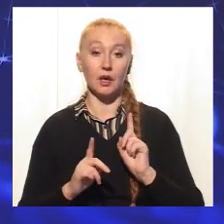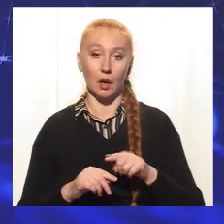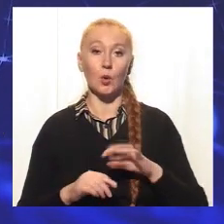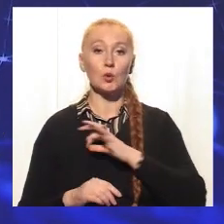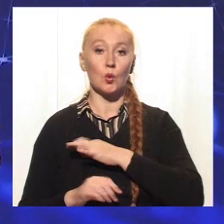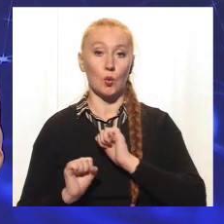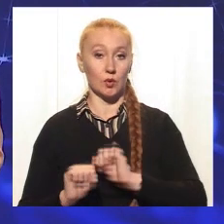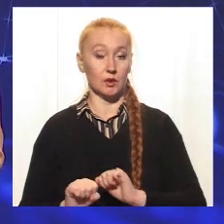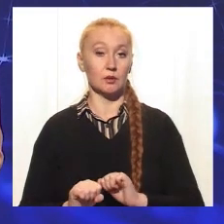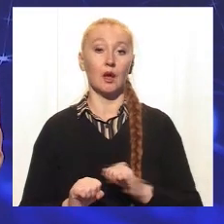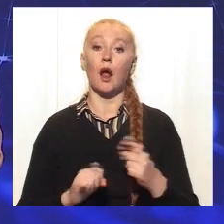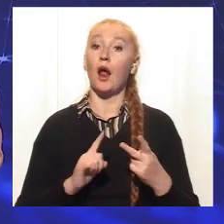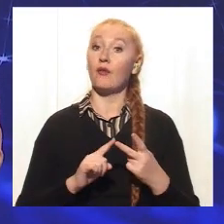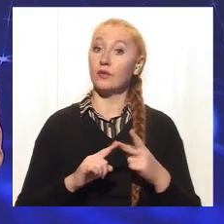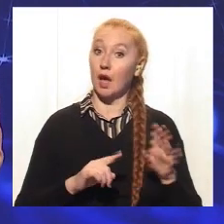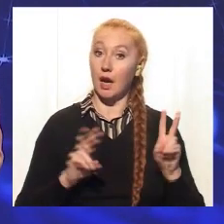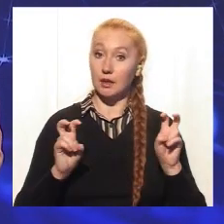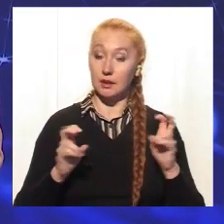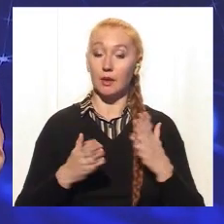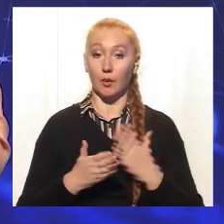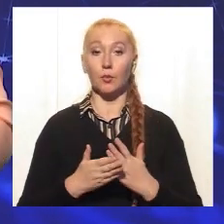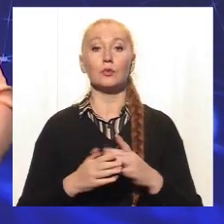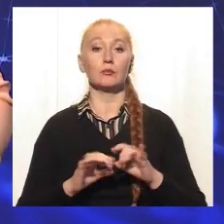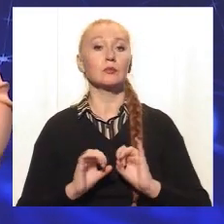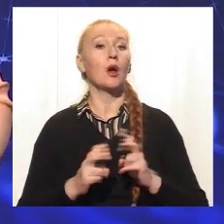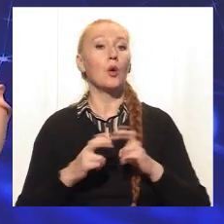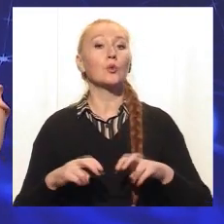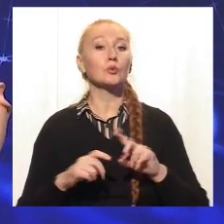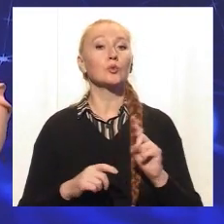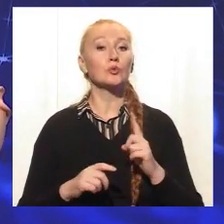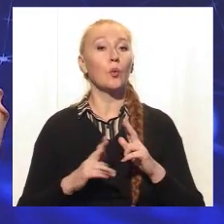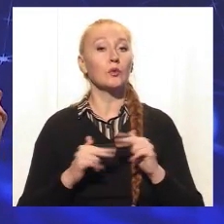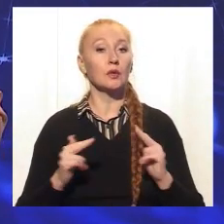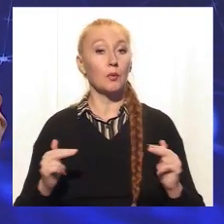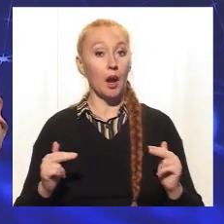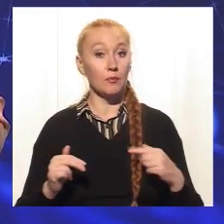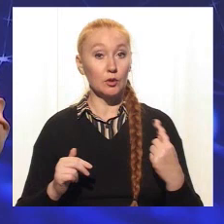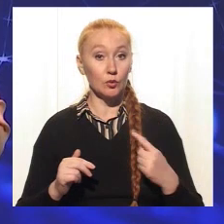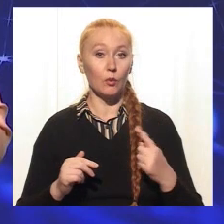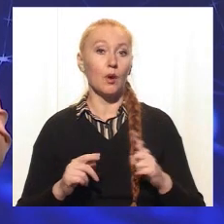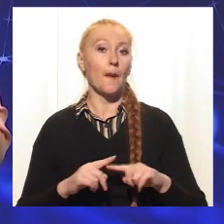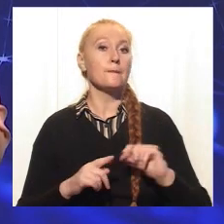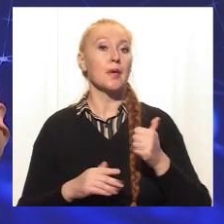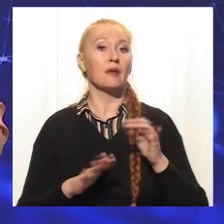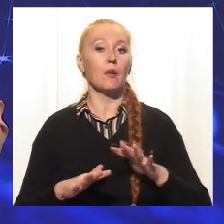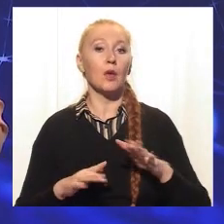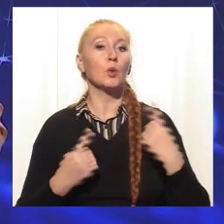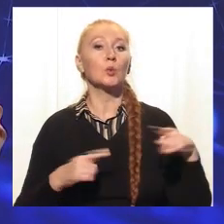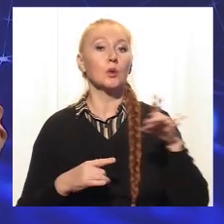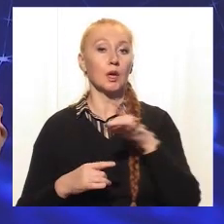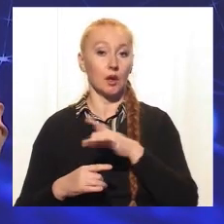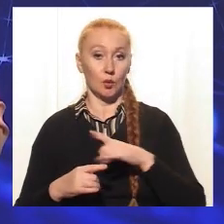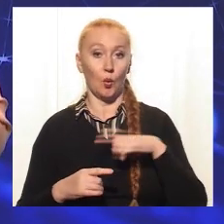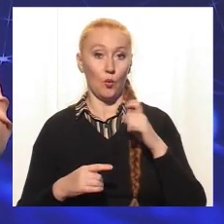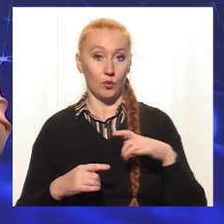юриста. У другому відрізку ефірного часу спробуємо розібратися, чому Дніпропетровщина лідирує серед інших регіонів